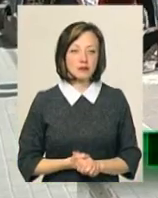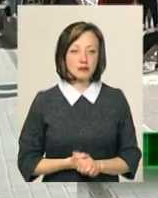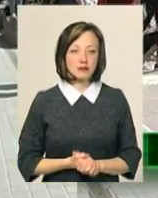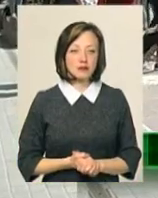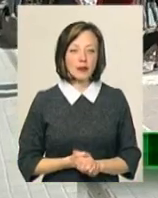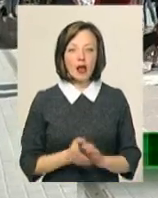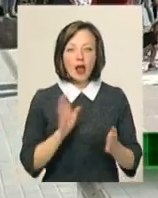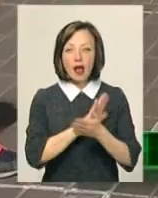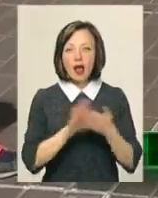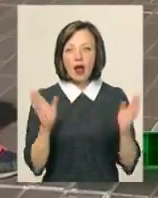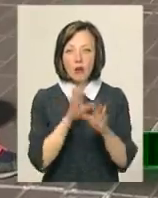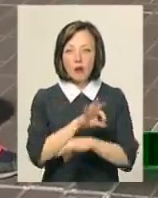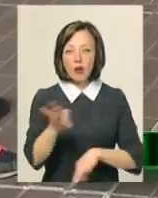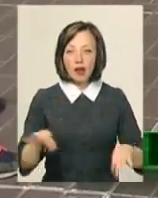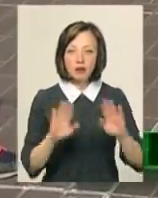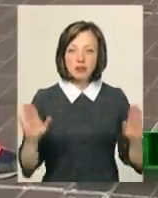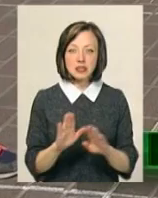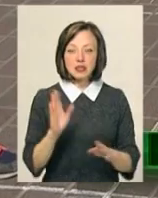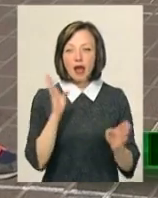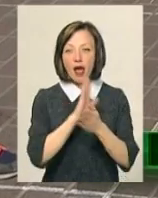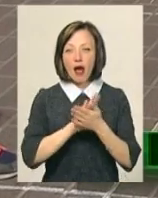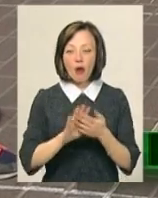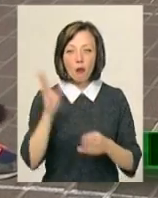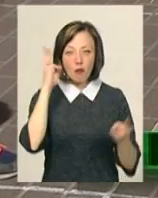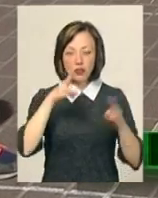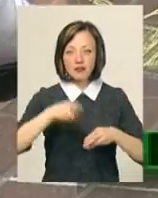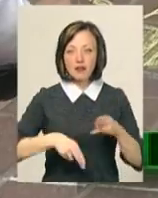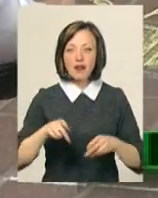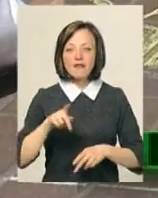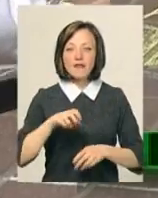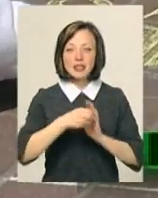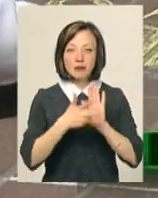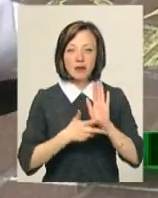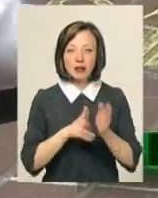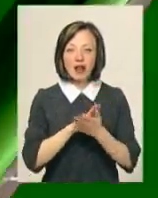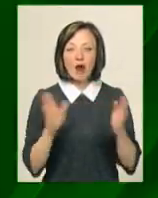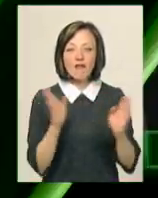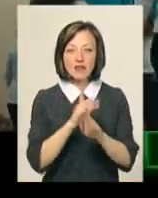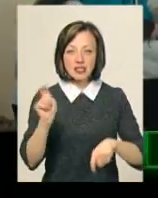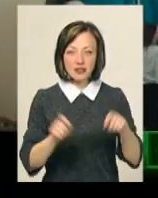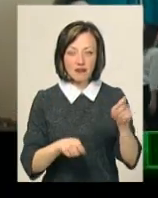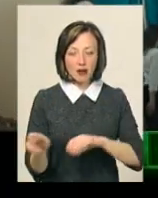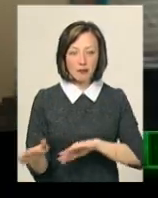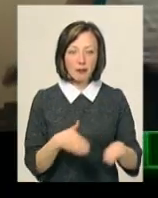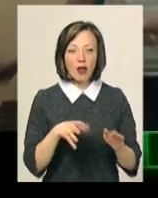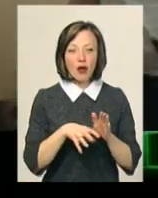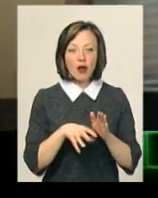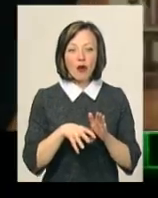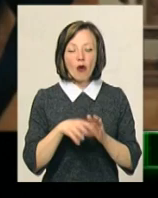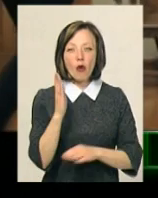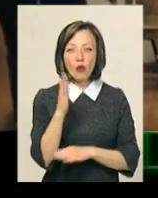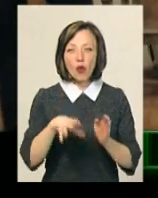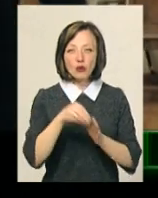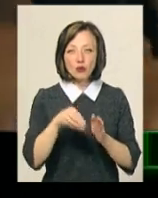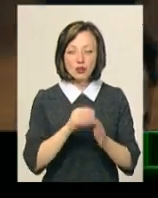Екопроекти, екопісні та екомода. Хмельницькому завершився 18-й екофестиваль «Свіжий вітер». Голосую за наших. Працівники